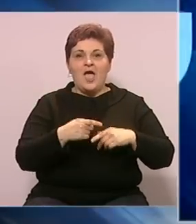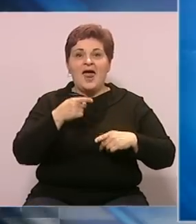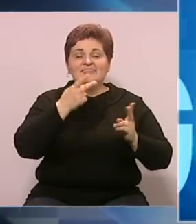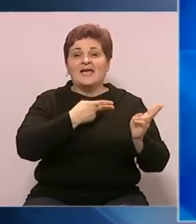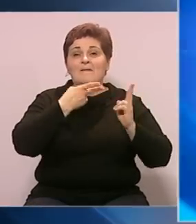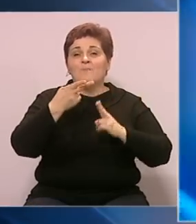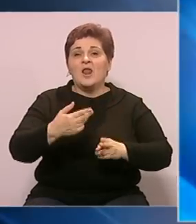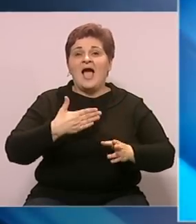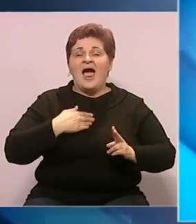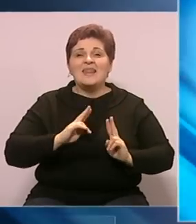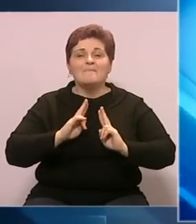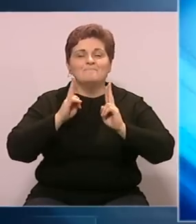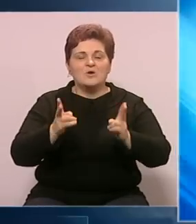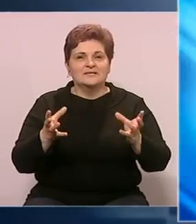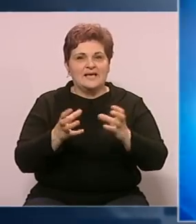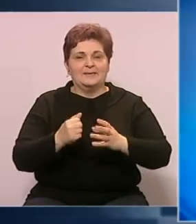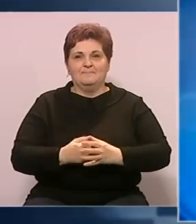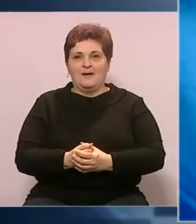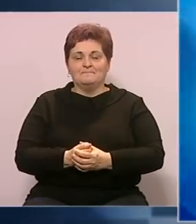posjetila naša mostarska ekipa.